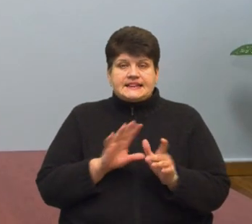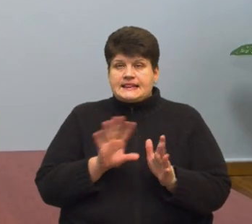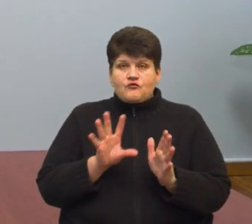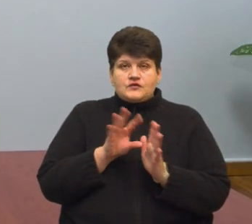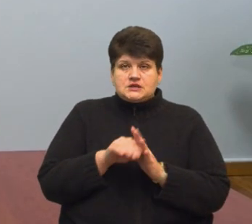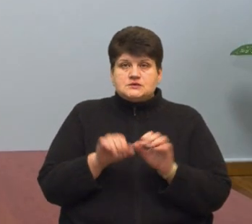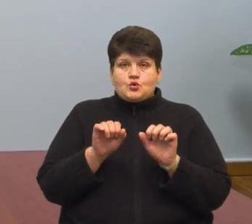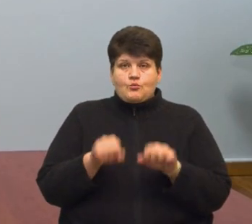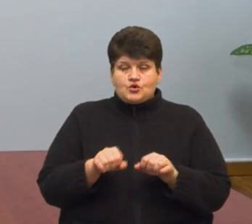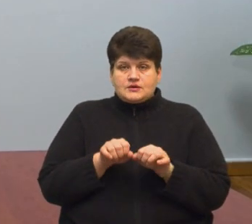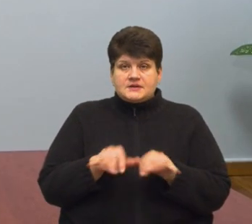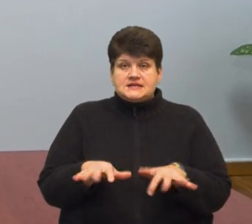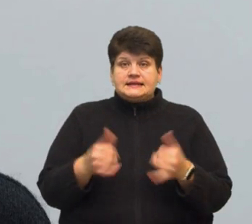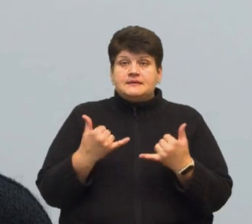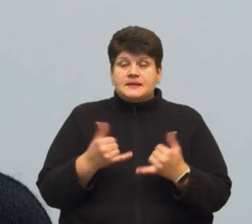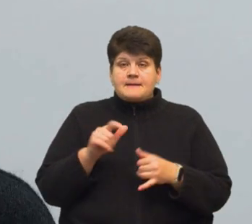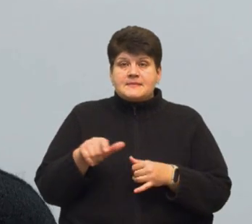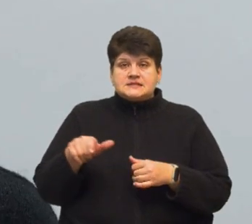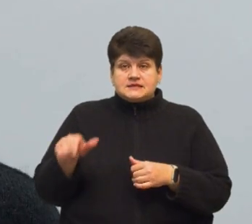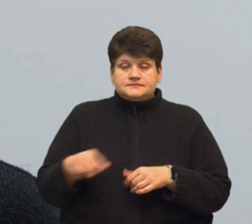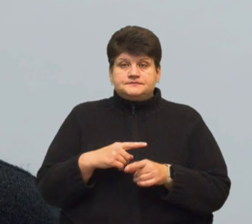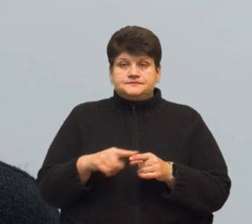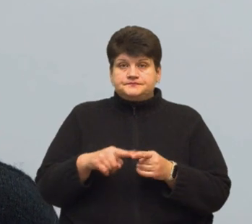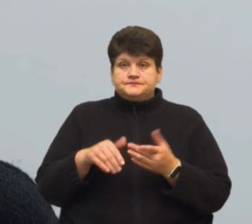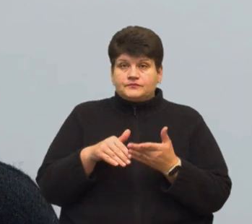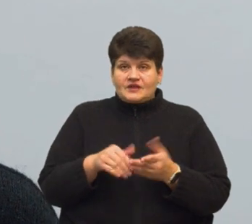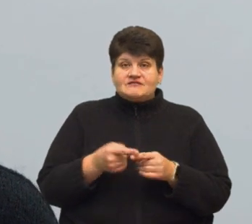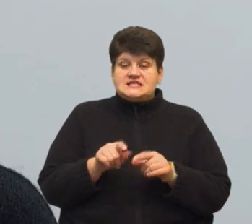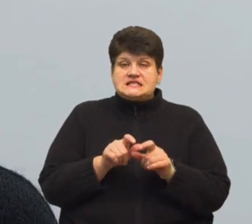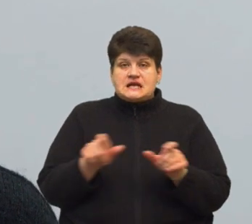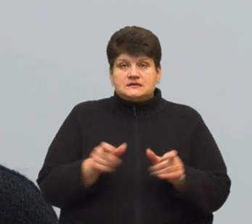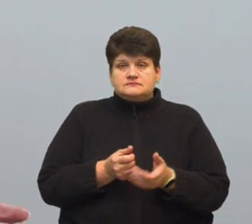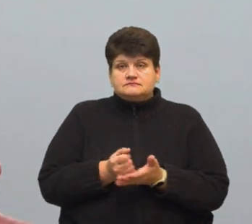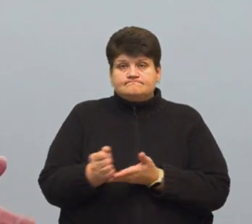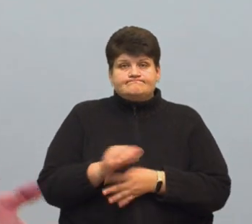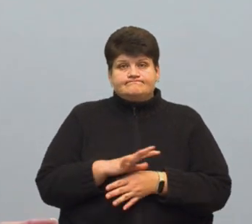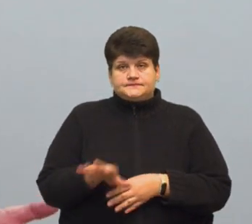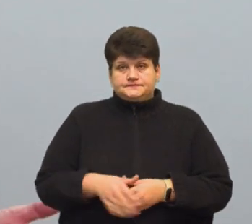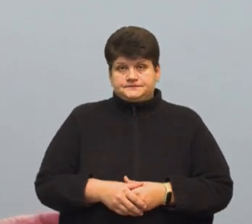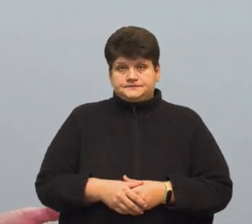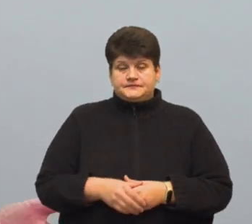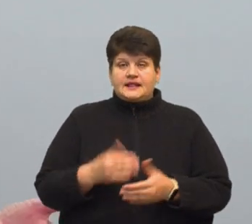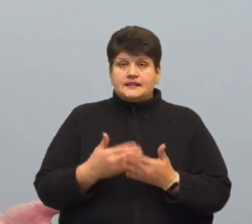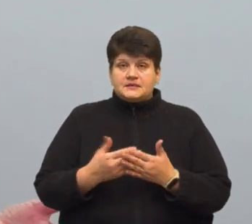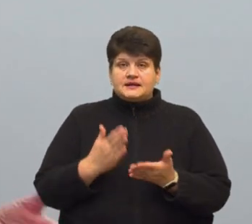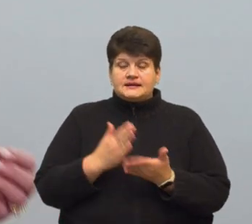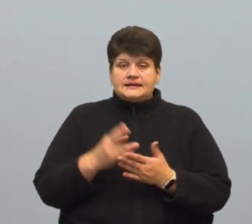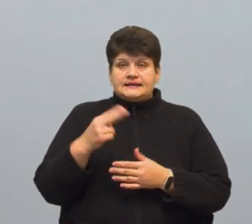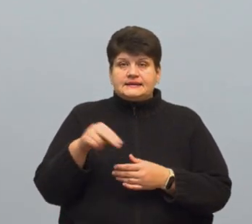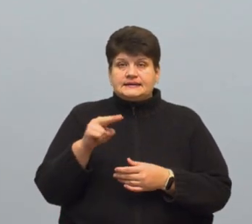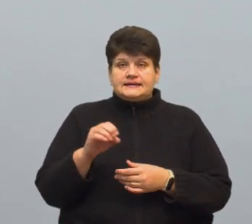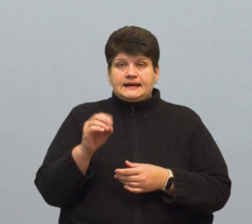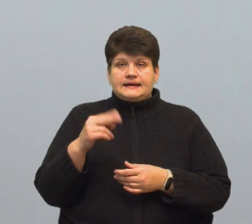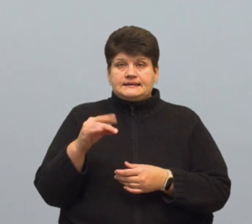спроможної мережі. Відтепер пацієнтів екстреної медичної допомоги у ці заклади не направляють. Наприклад, є додоркальська лікарня,